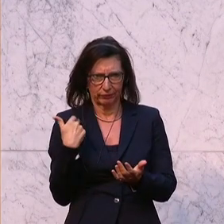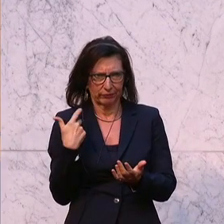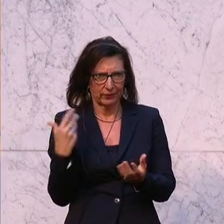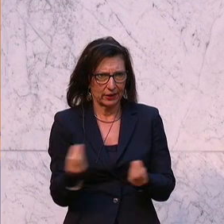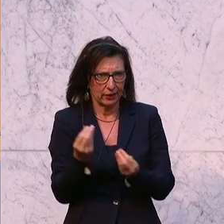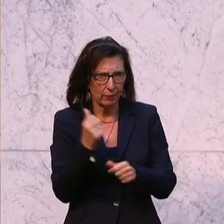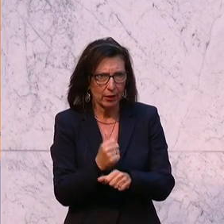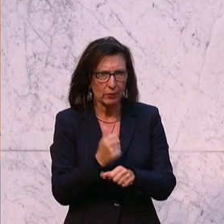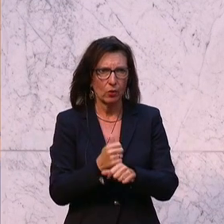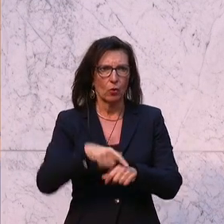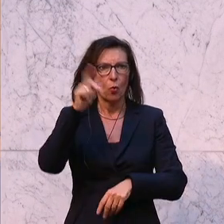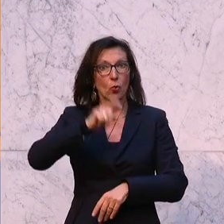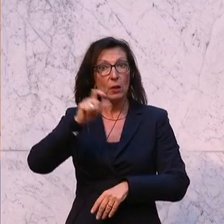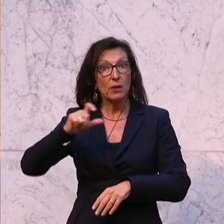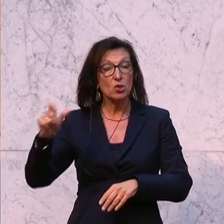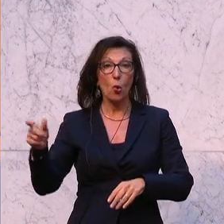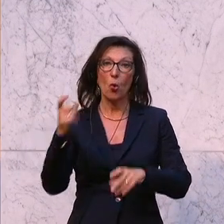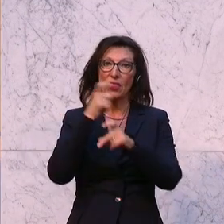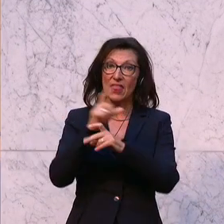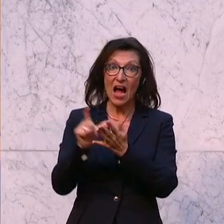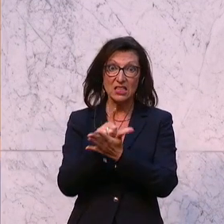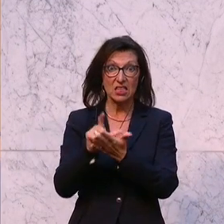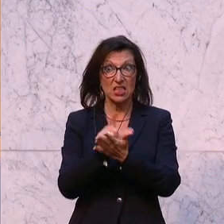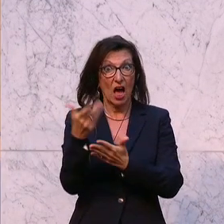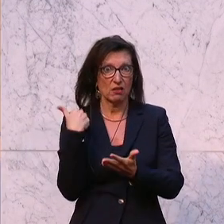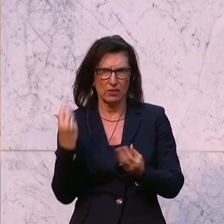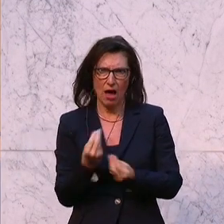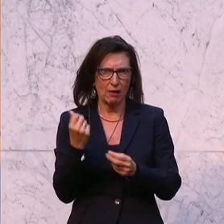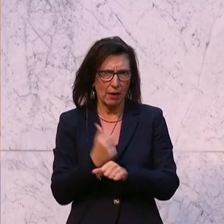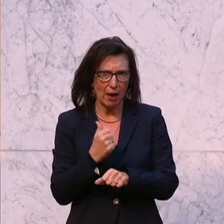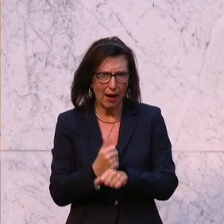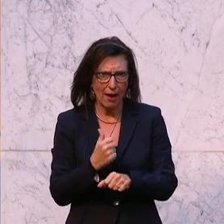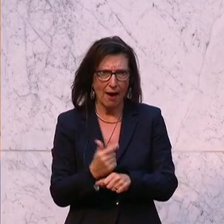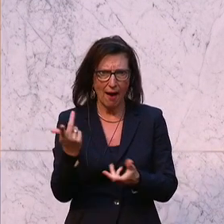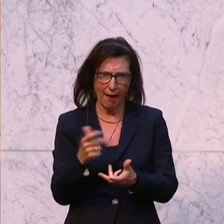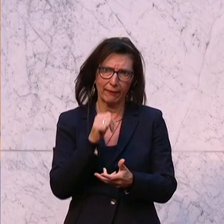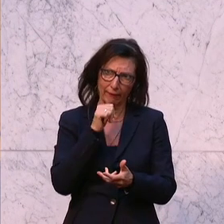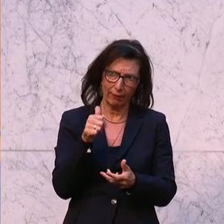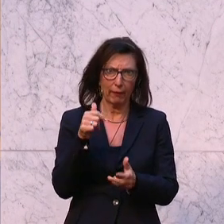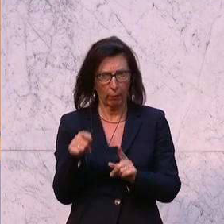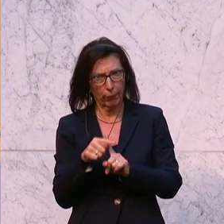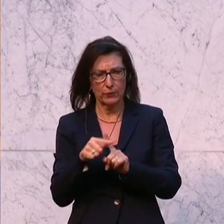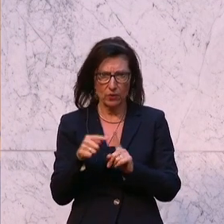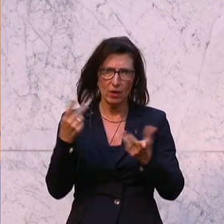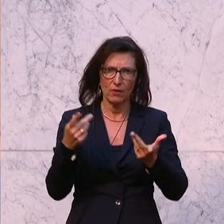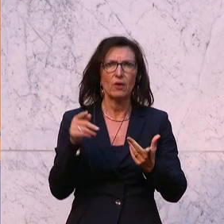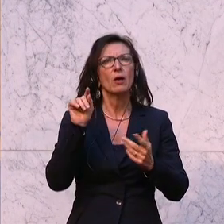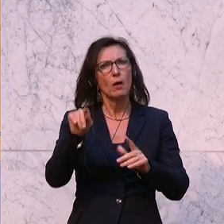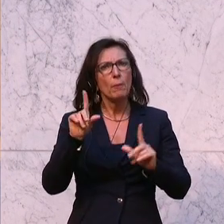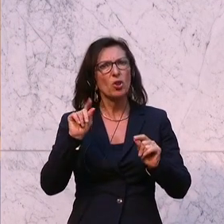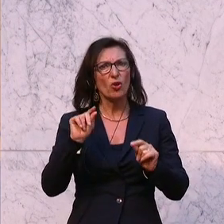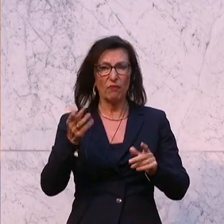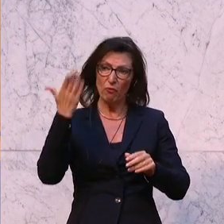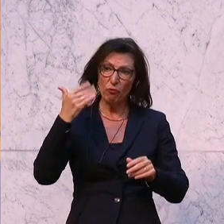Menschen, die im Nationalsozialismus eine wesentliche Rolle gespielt haben und dementsprechend keine positive Rolle, dass man denen ein Ehrenzeichen